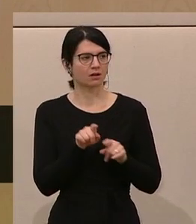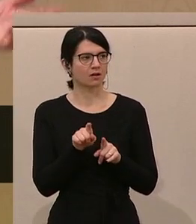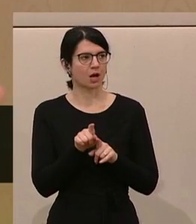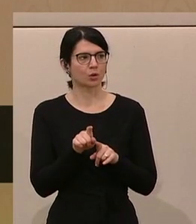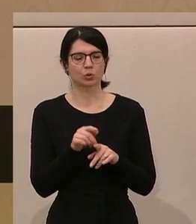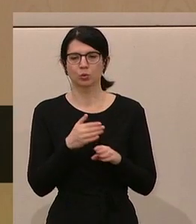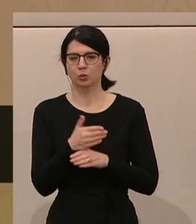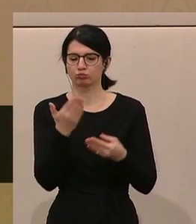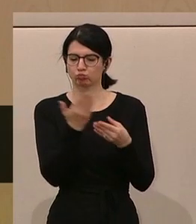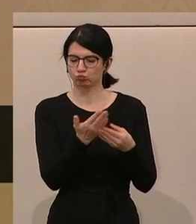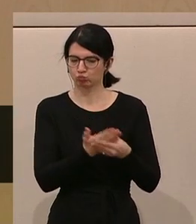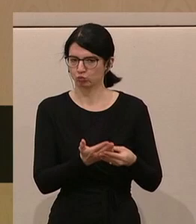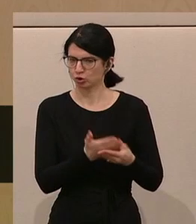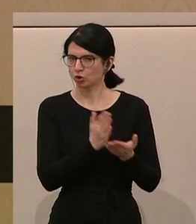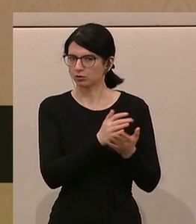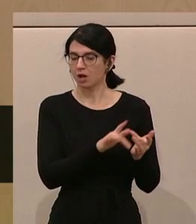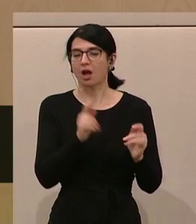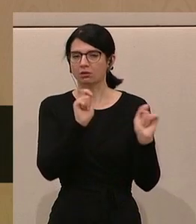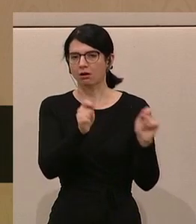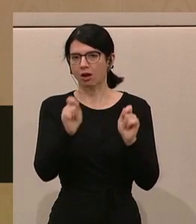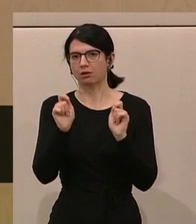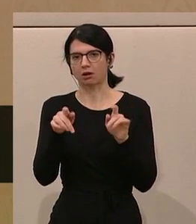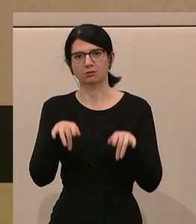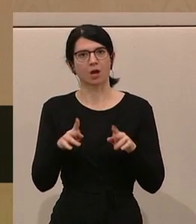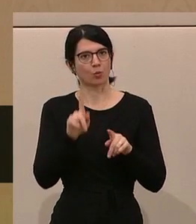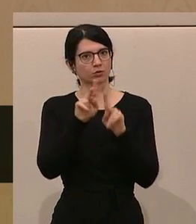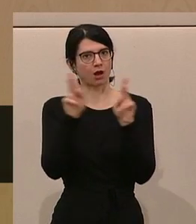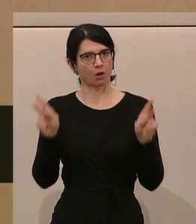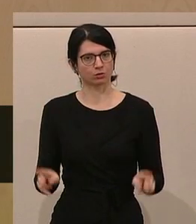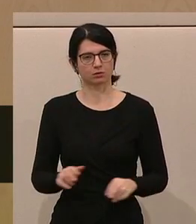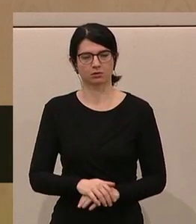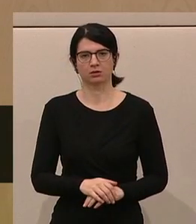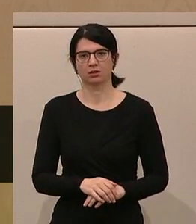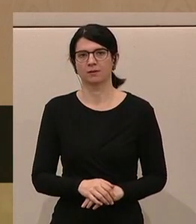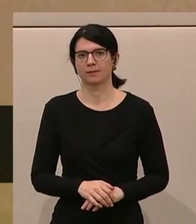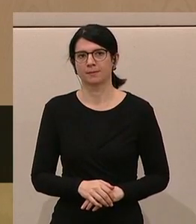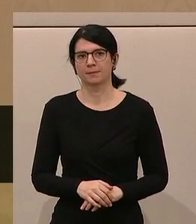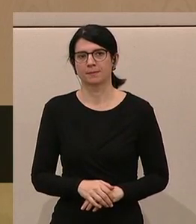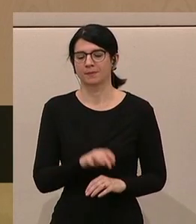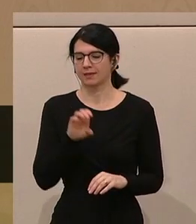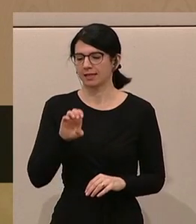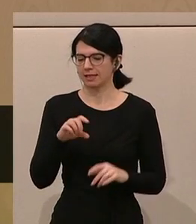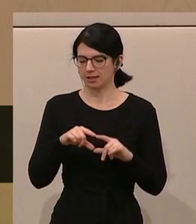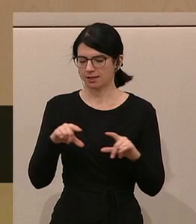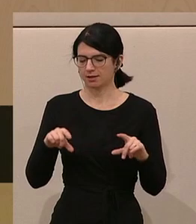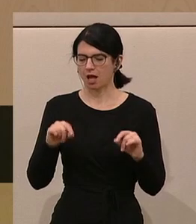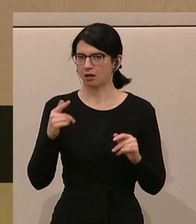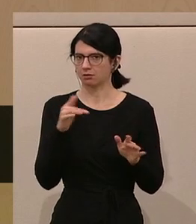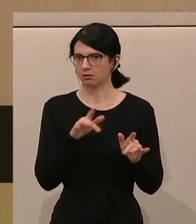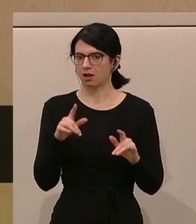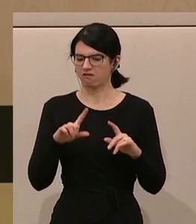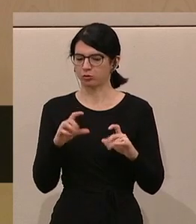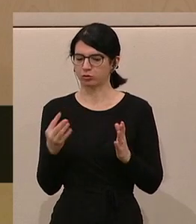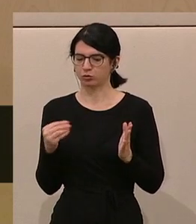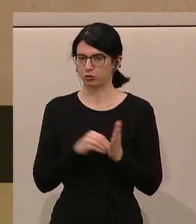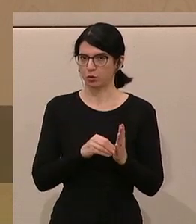durch dokumentierte verschiedenste Anträge hier im Ruhner Haus diese E-Card versehen mit